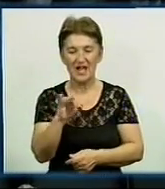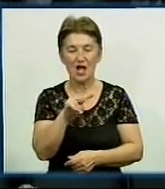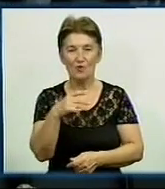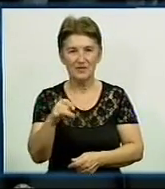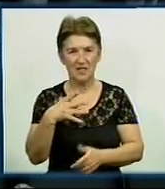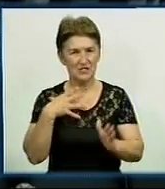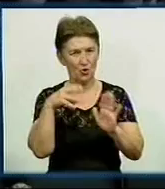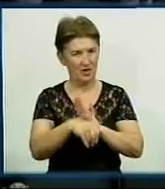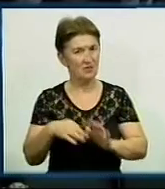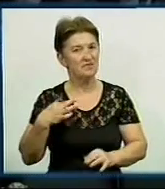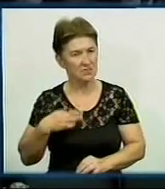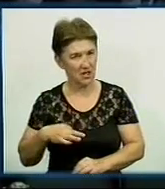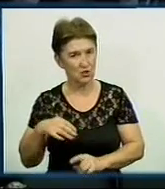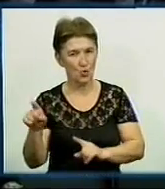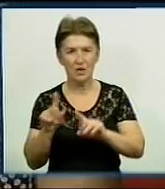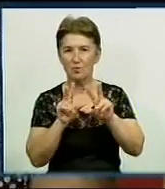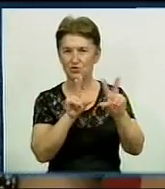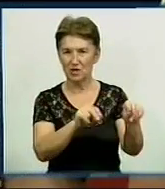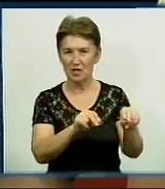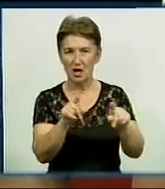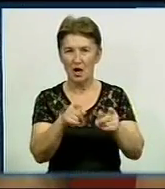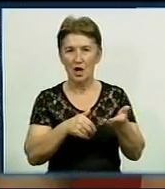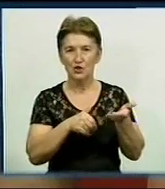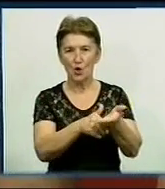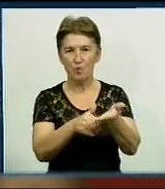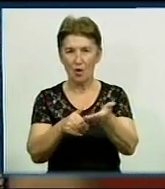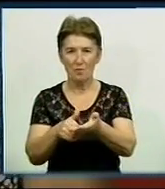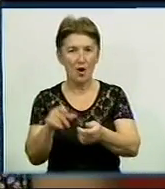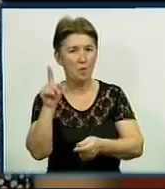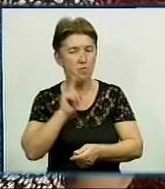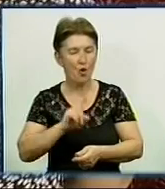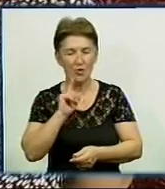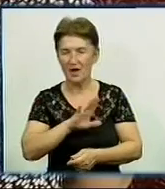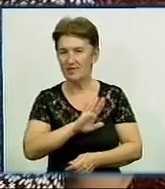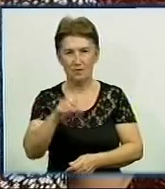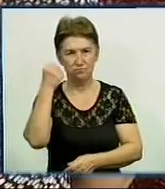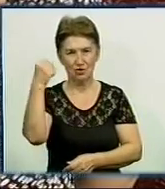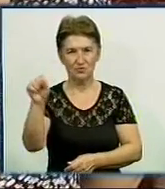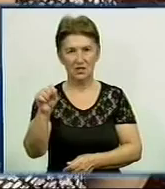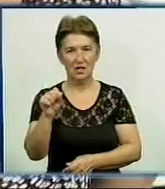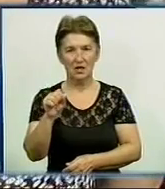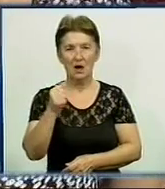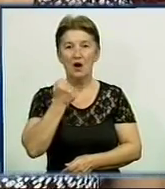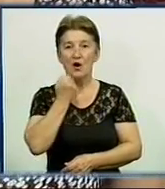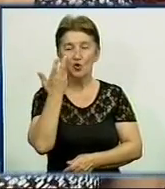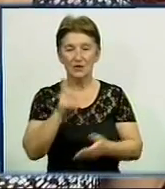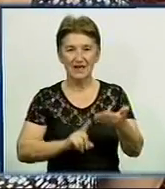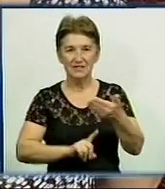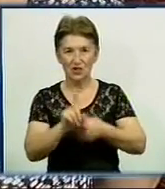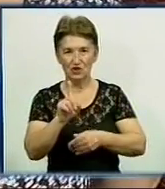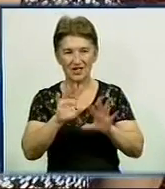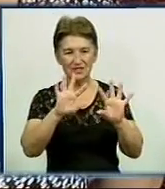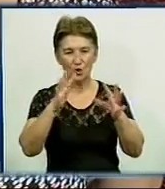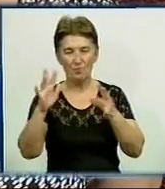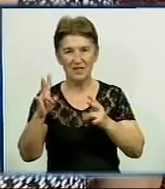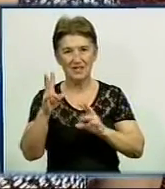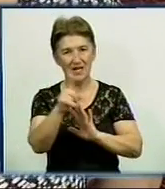її син. Жінка пообіцяла – допомагатиме воякам, допоки не переможуть. Коли вже почалися збиття на Донбасі, ви